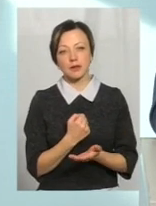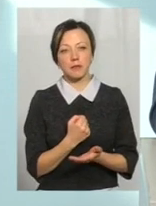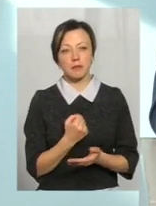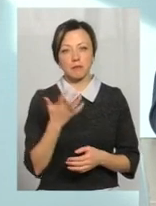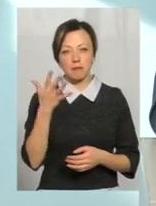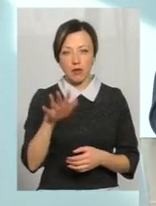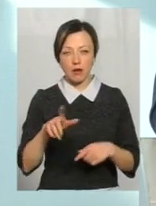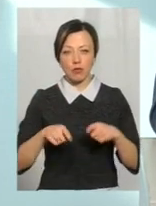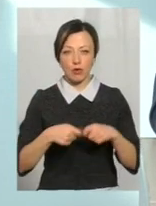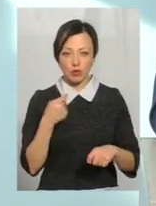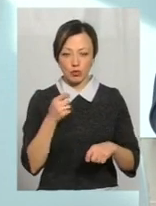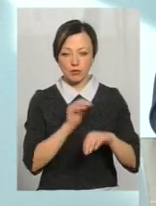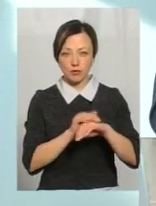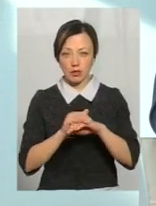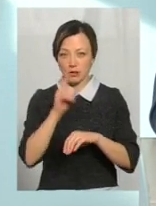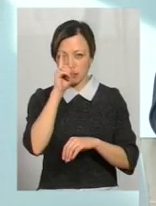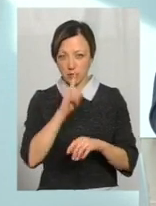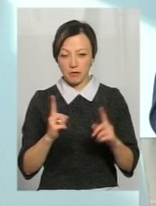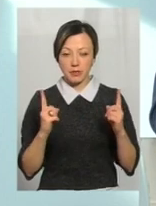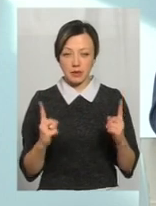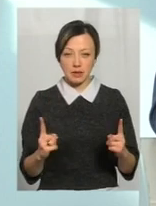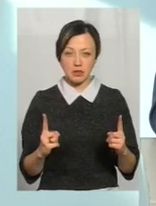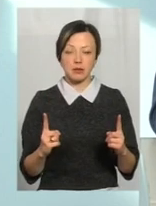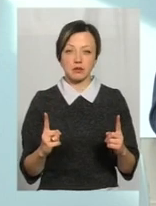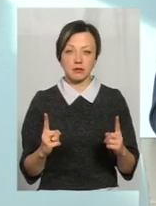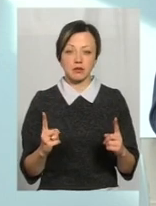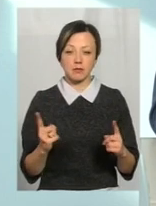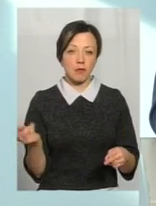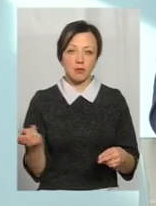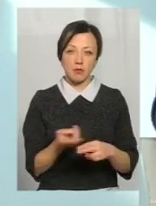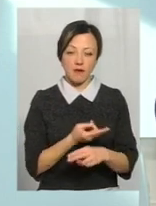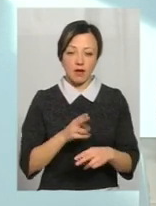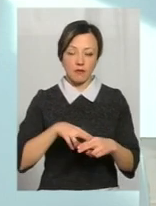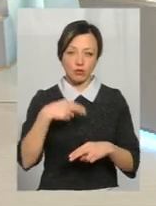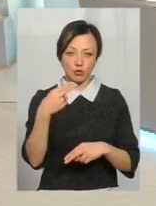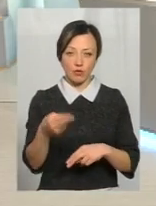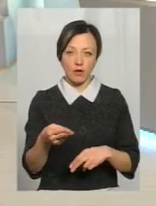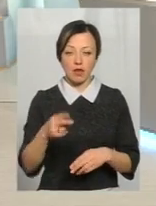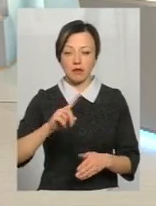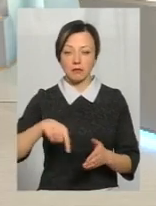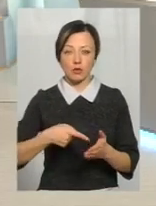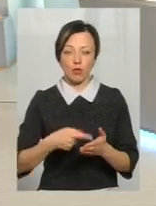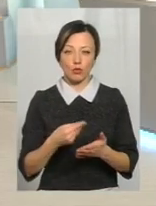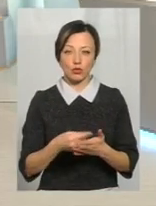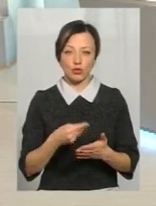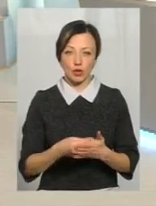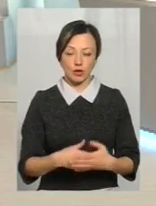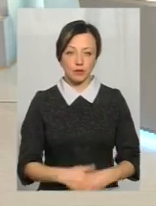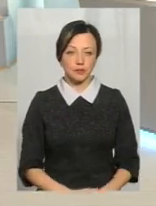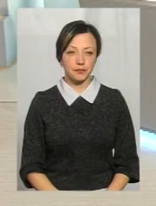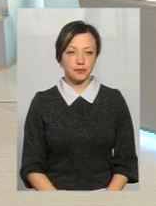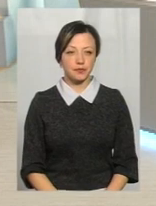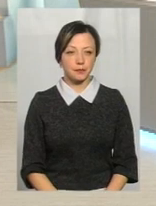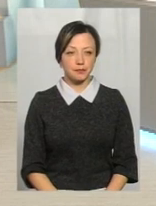5 порушень, які ми, по суті, перебачаємо за місяць. Це не йде відшкодування повністю на